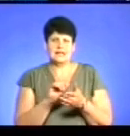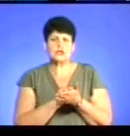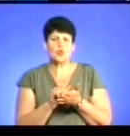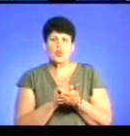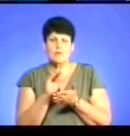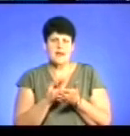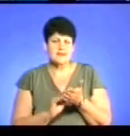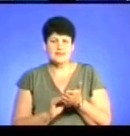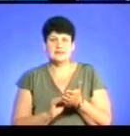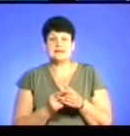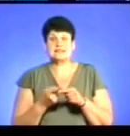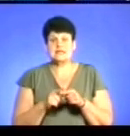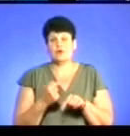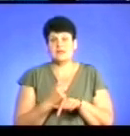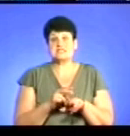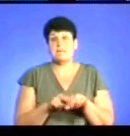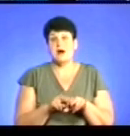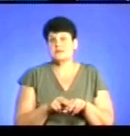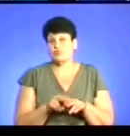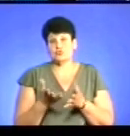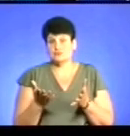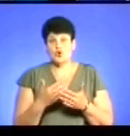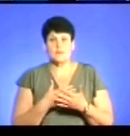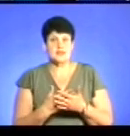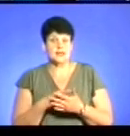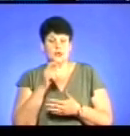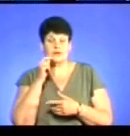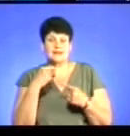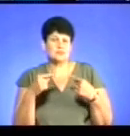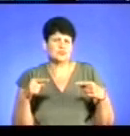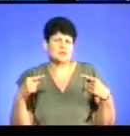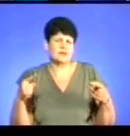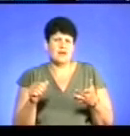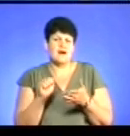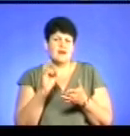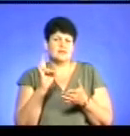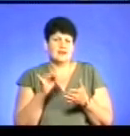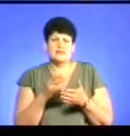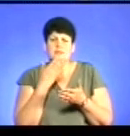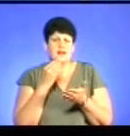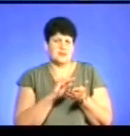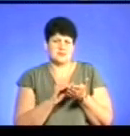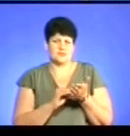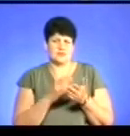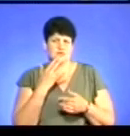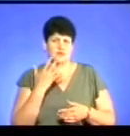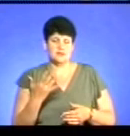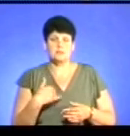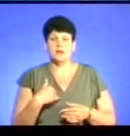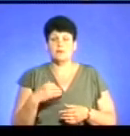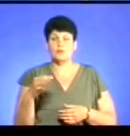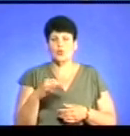основний документ – це паспорт громадянина України, і в будь-яких анкетних не вказується національність. Ми про людину